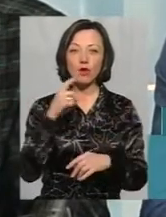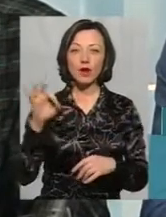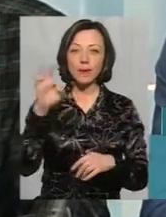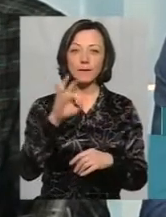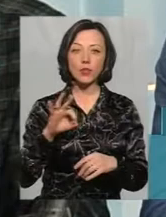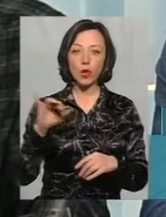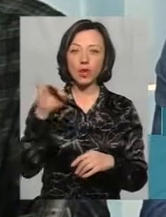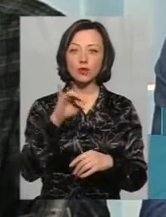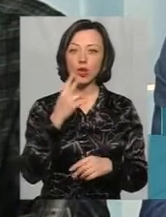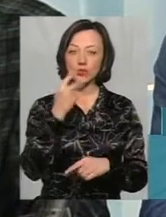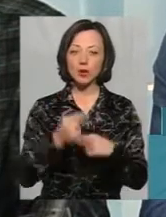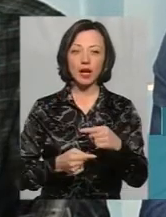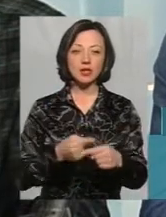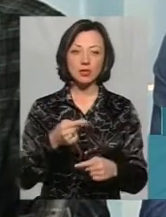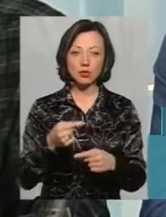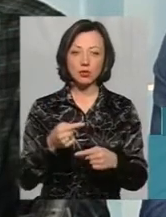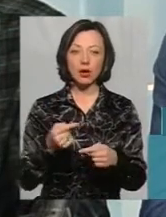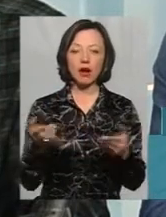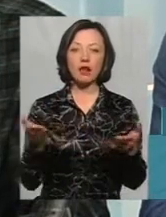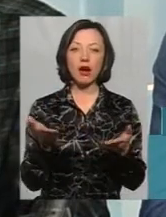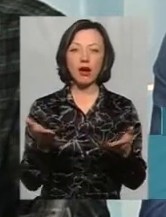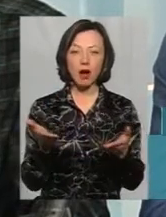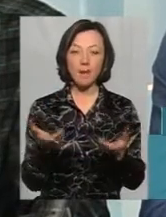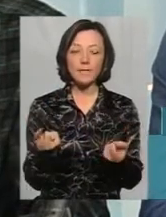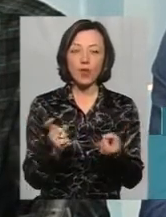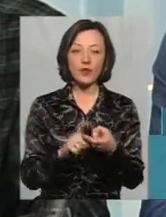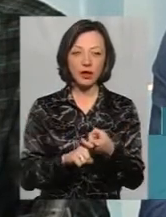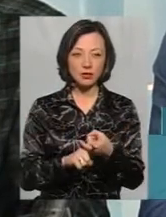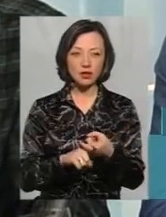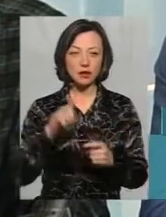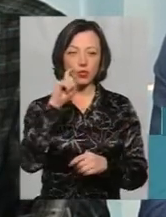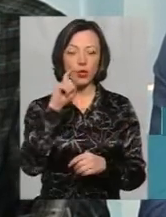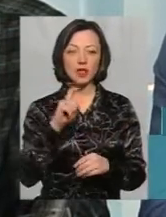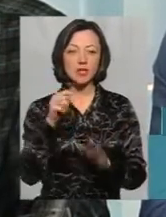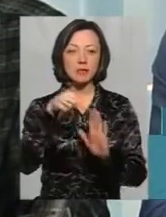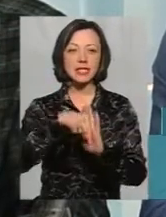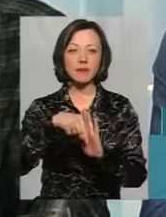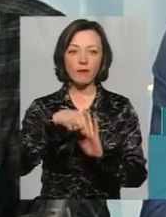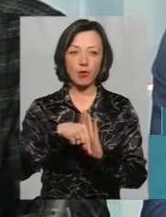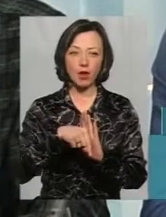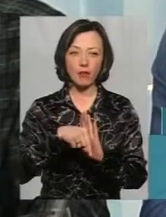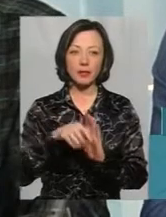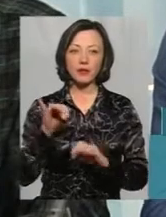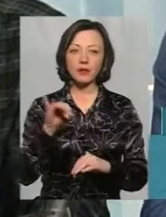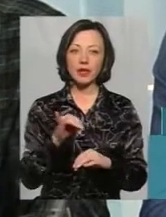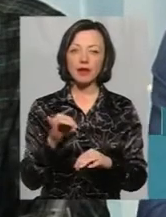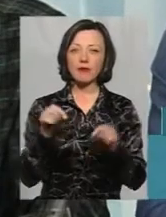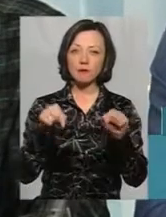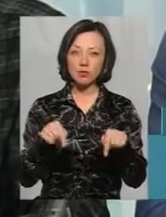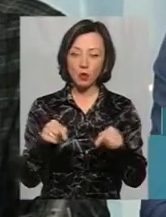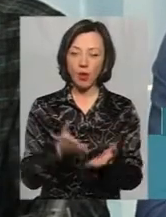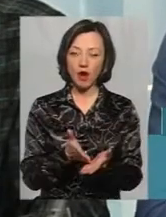історичну традицію, яка, власне, пов'язана з українськими символами. І ось якщо в цьому